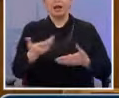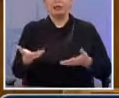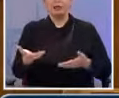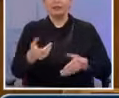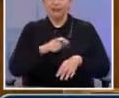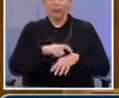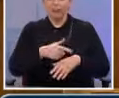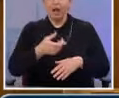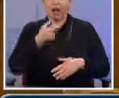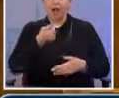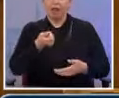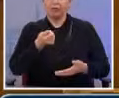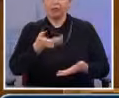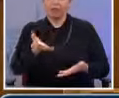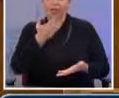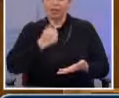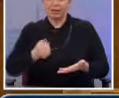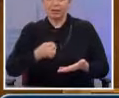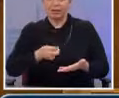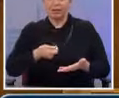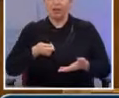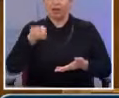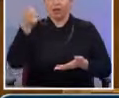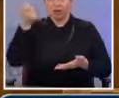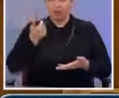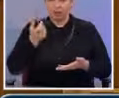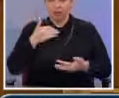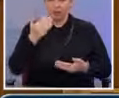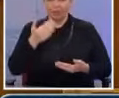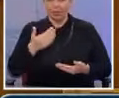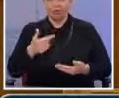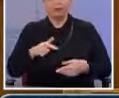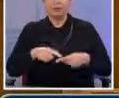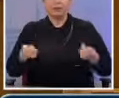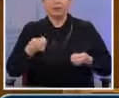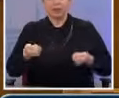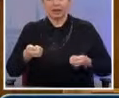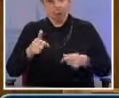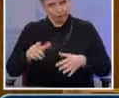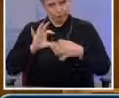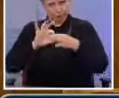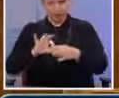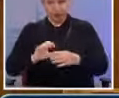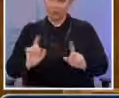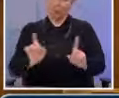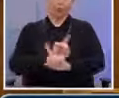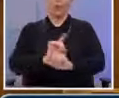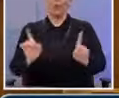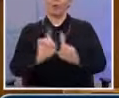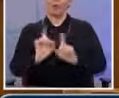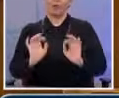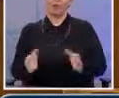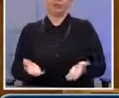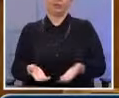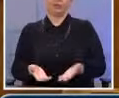υπάρχουν, και κανείς δεν μας δανείζει, όχι φυσικά. Και στο κάτω-κάτω, αν είναι τόσο